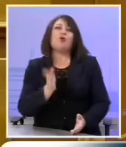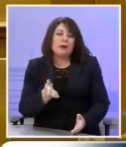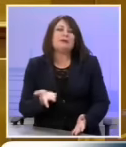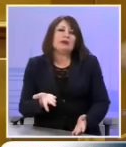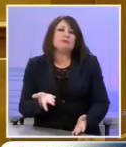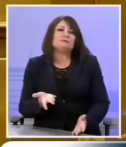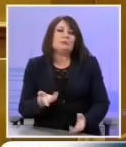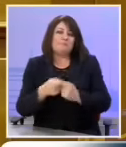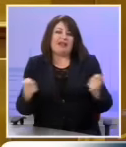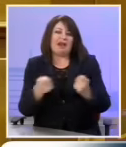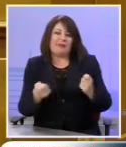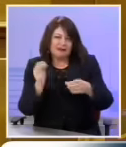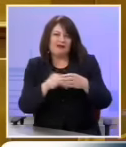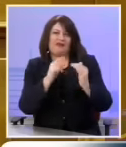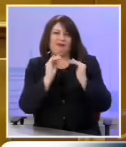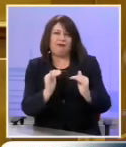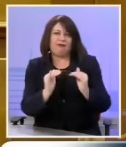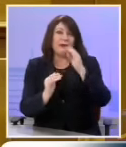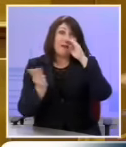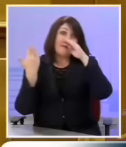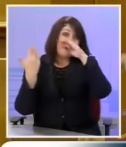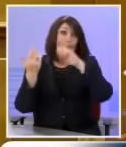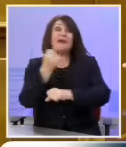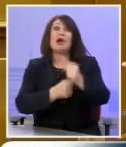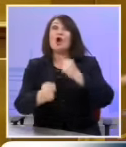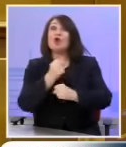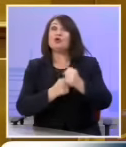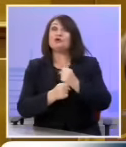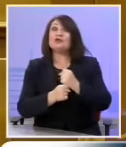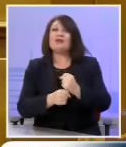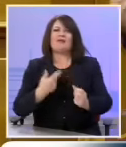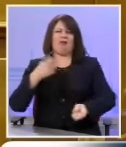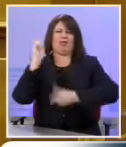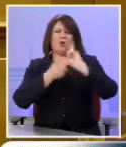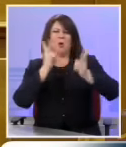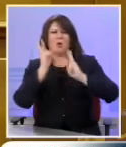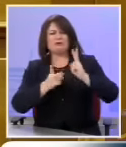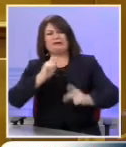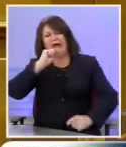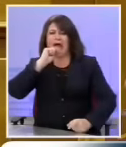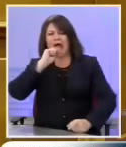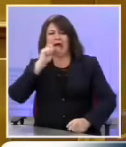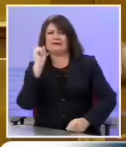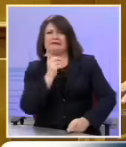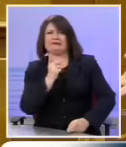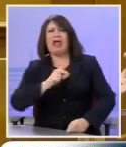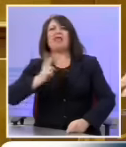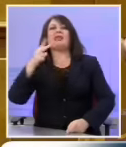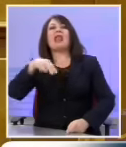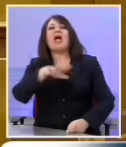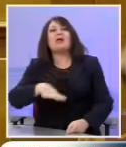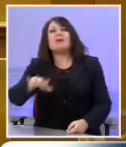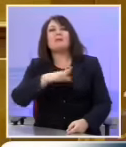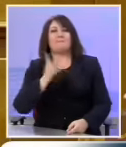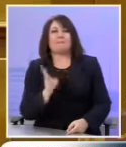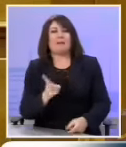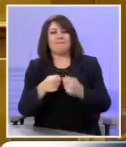ψηφίζετε τα μέτρα τα οποία όλα τα προηγούμενα χρόνια λιδωρούσατε, κατακρίνατε ως αντιλαϊκά, ως